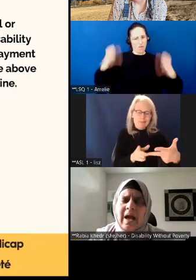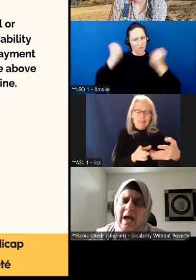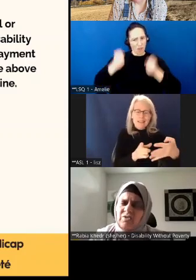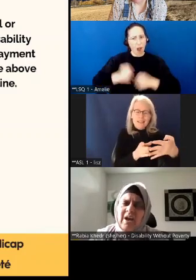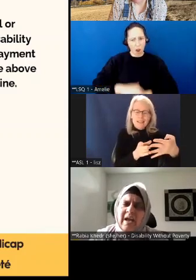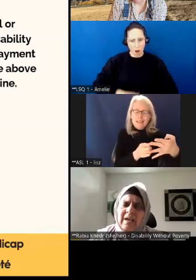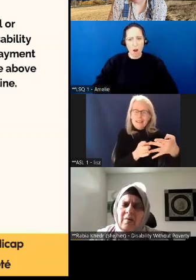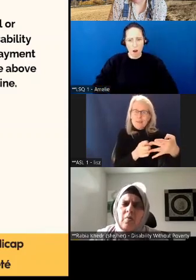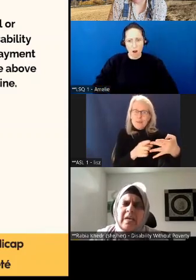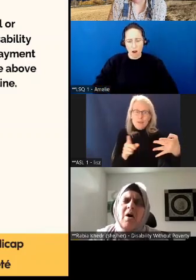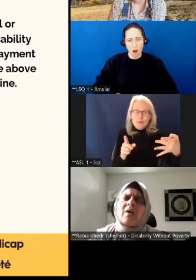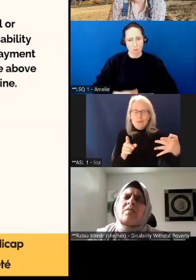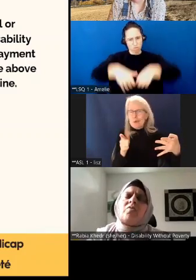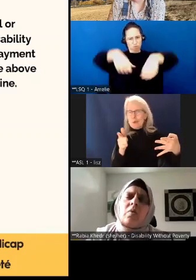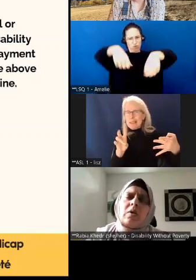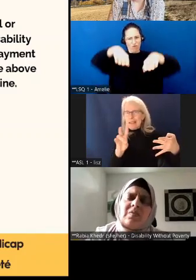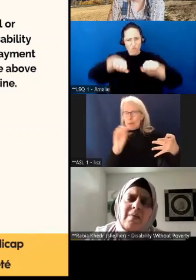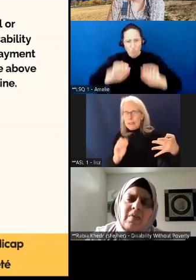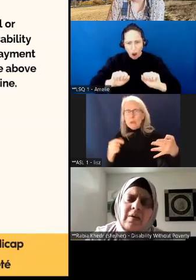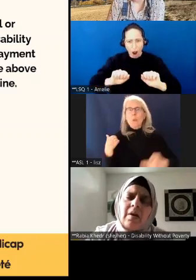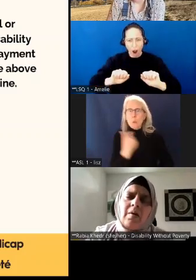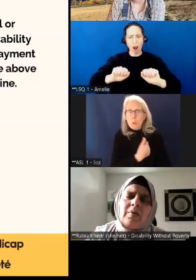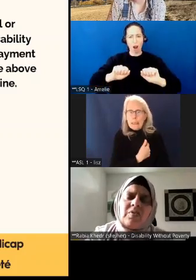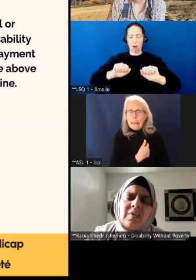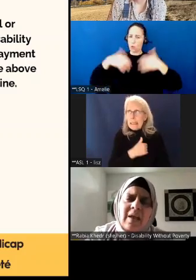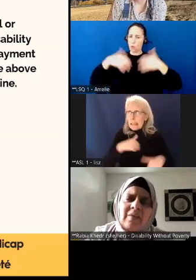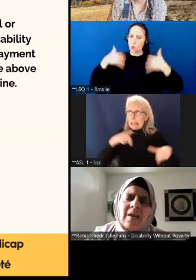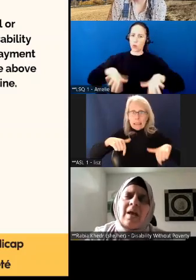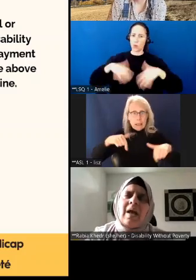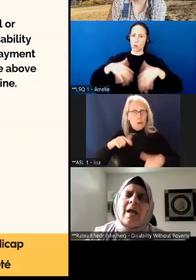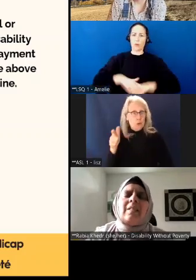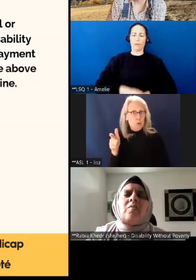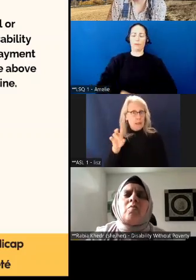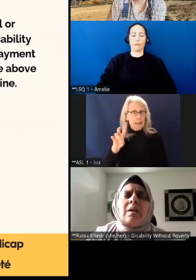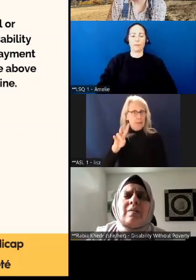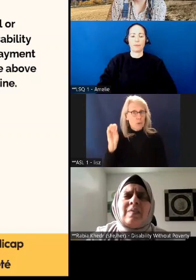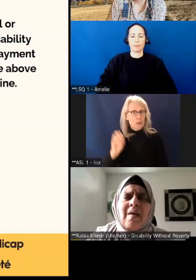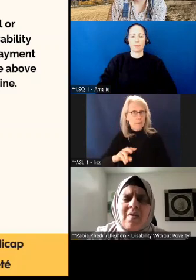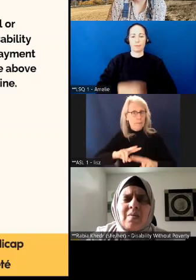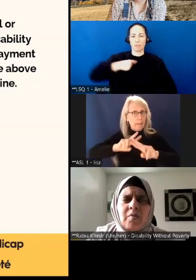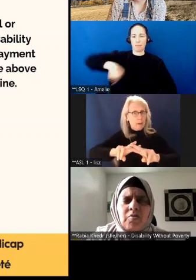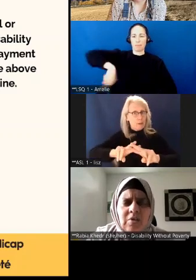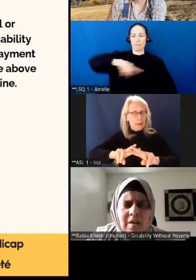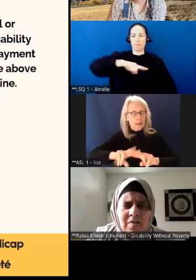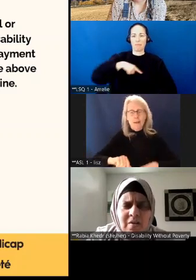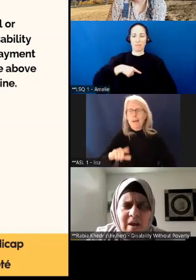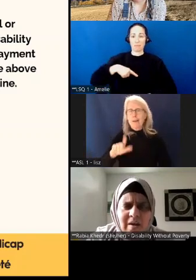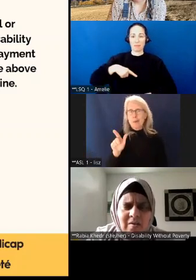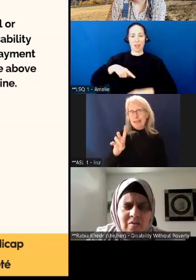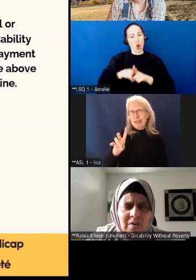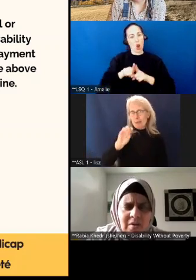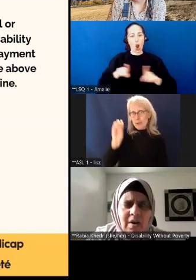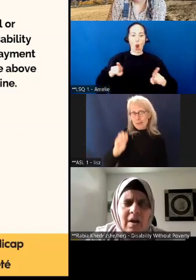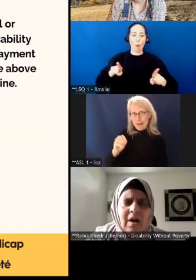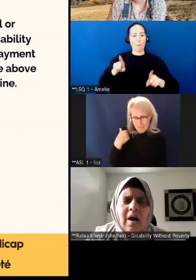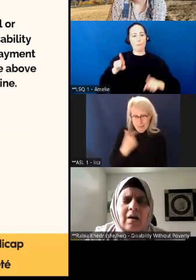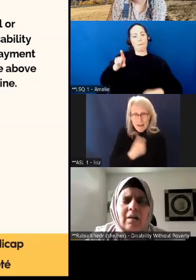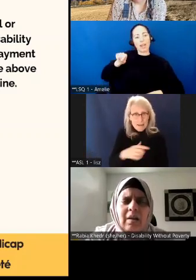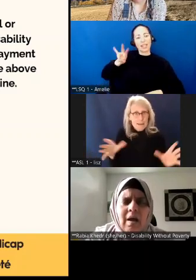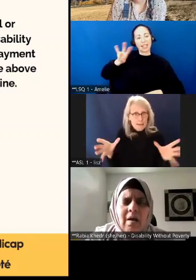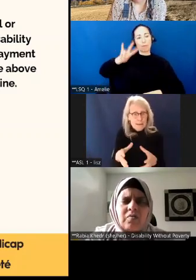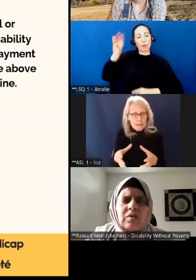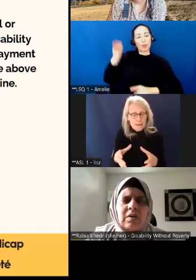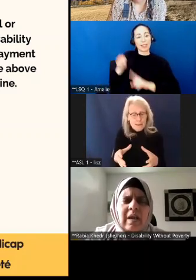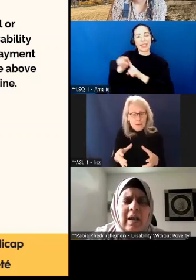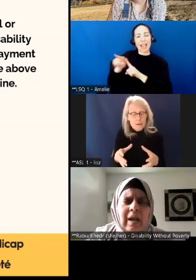le pouvoir, et donc, nous sommes le 27 %, mot-clic, et le 27 %